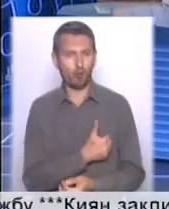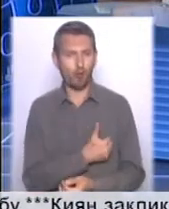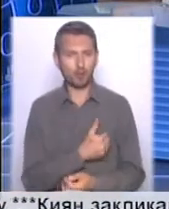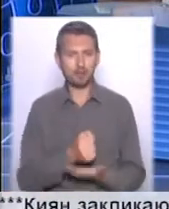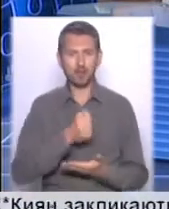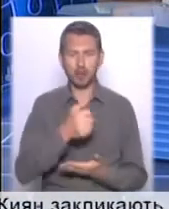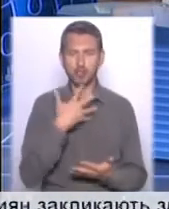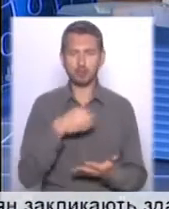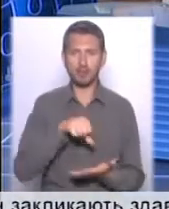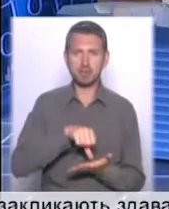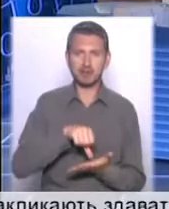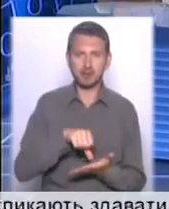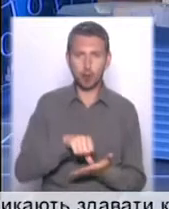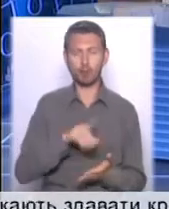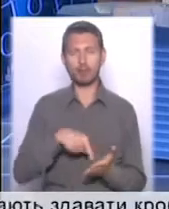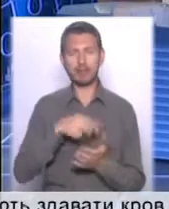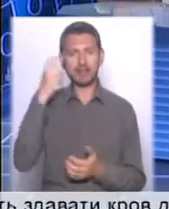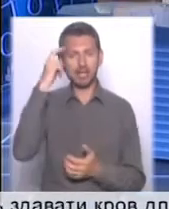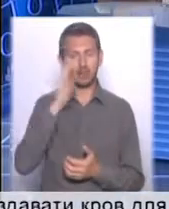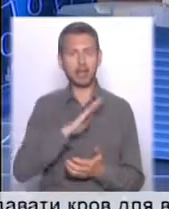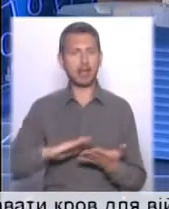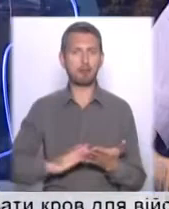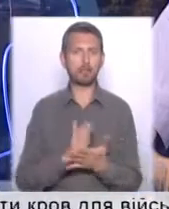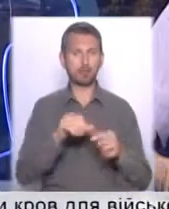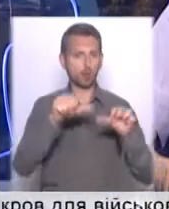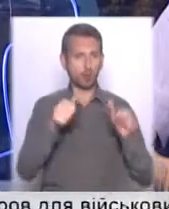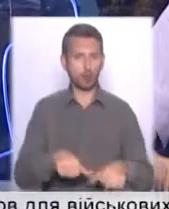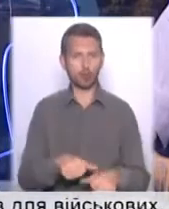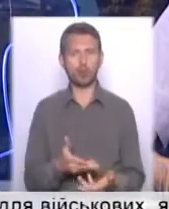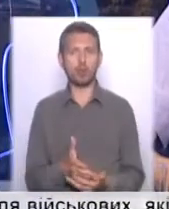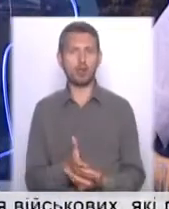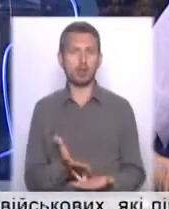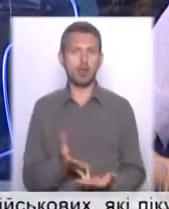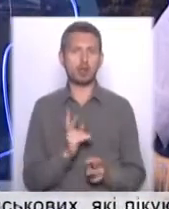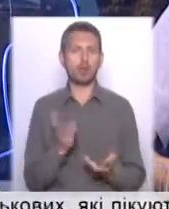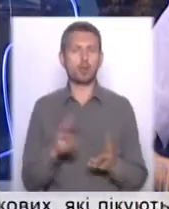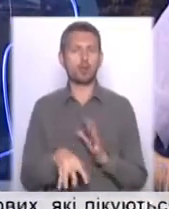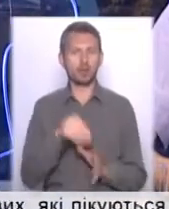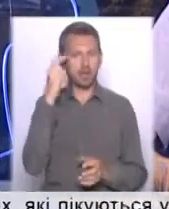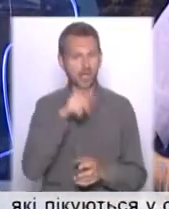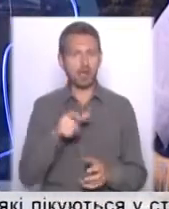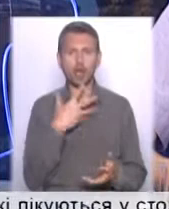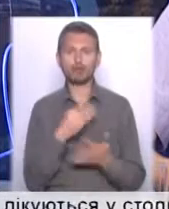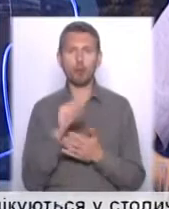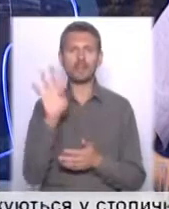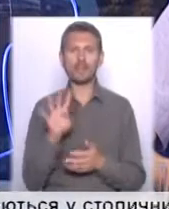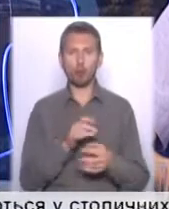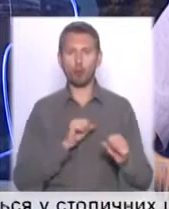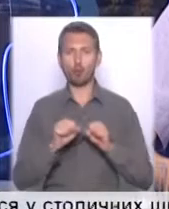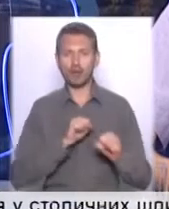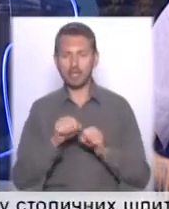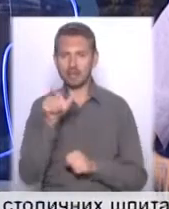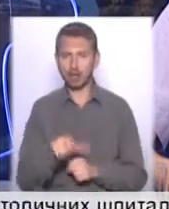своїм представником в місті Києві не політичну фігуру, самодостатнюю, яку вибрили кияни, а свого якогось сірого управлінця. Таким чином